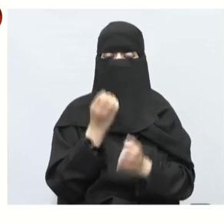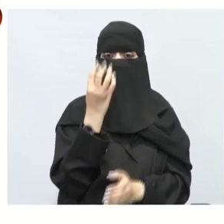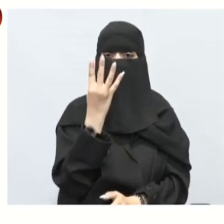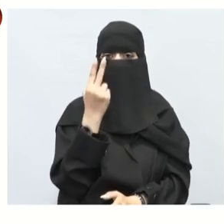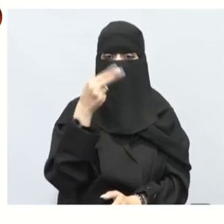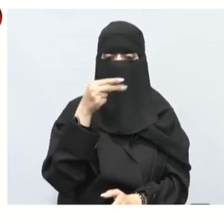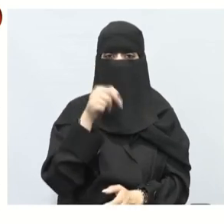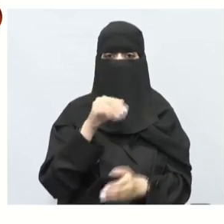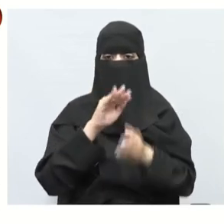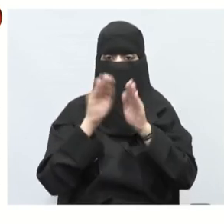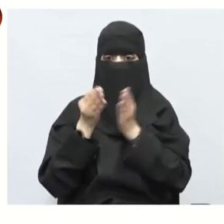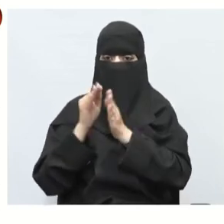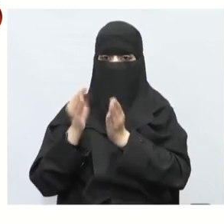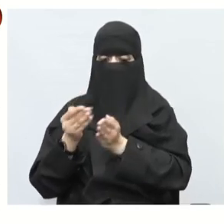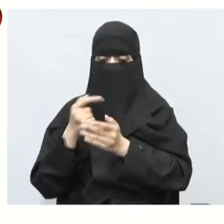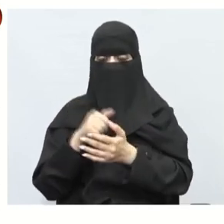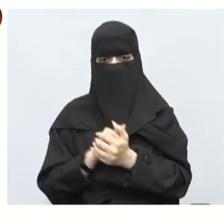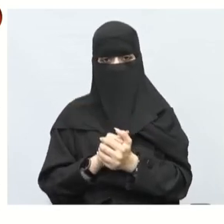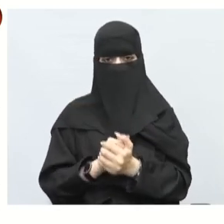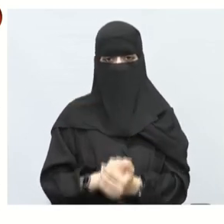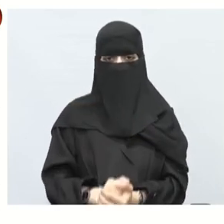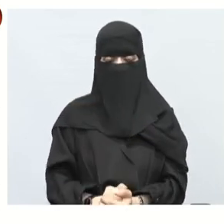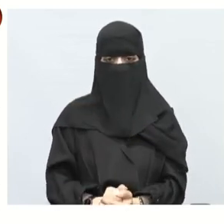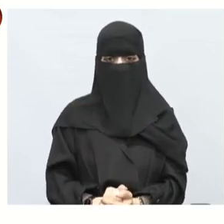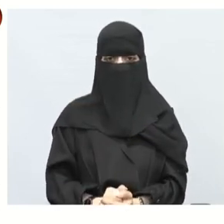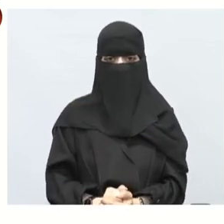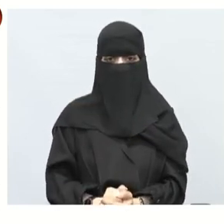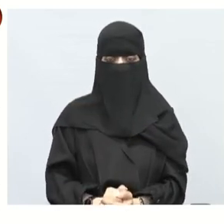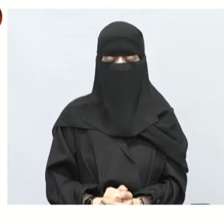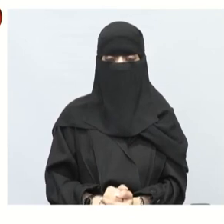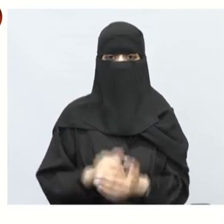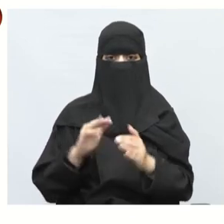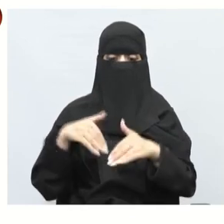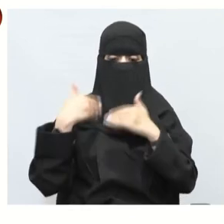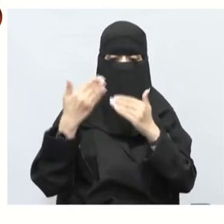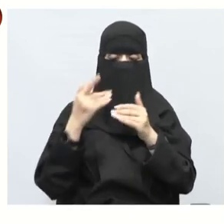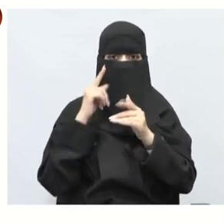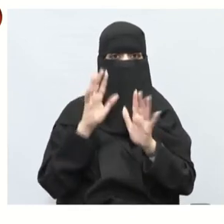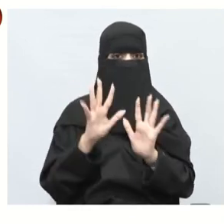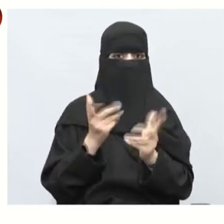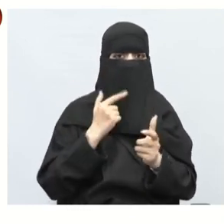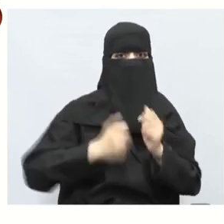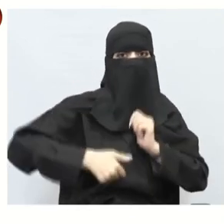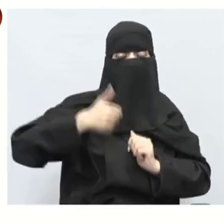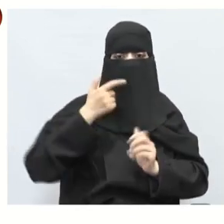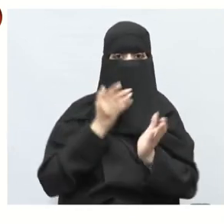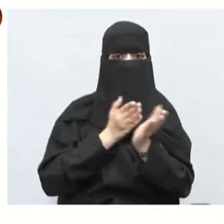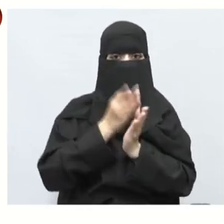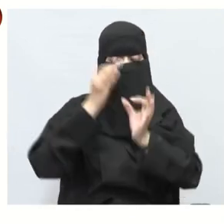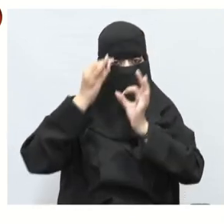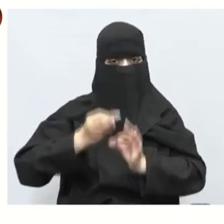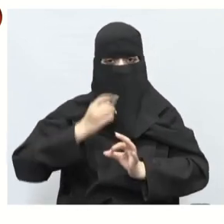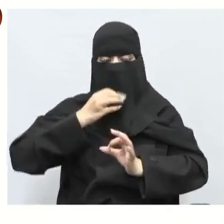أن مزارع شراءها طيب كمّل الثاني ما أفضل طريقة للتحاقق من الإجابة عندما تستعمل